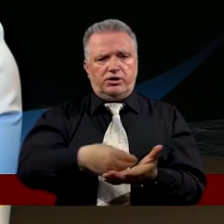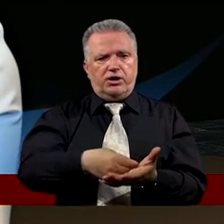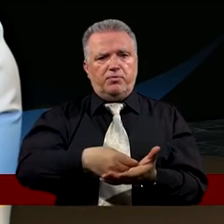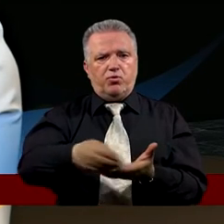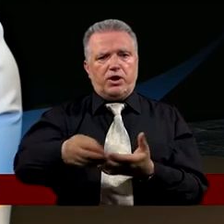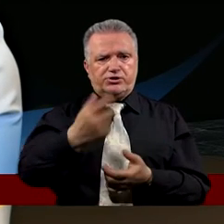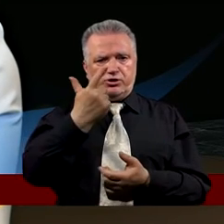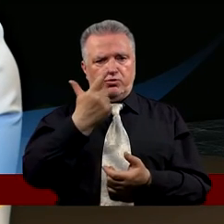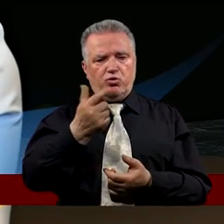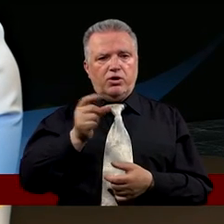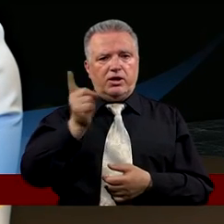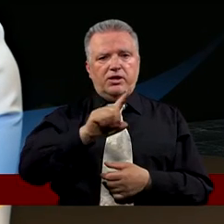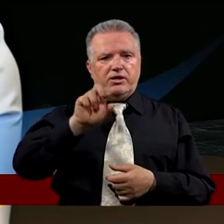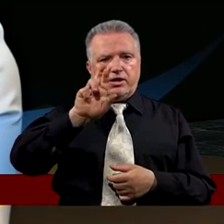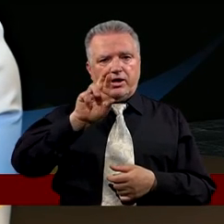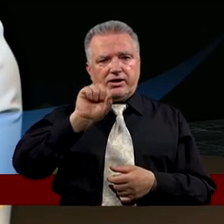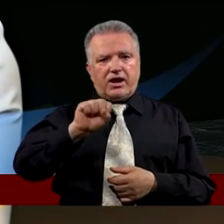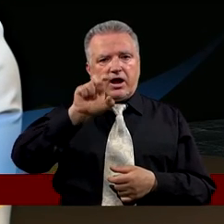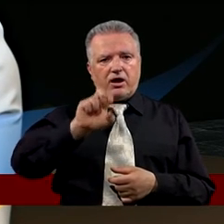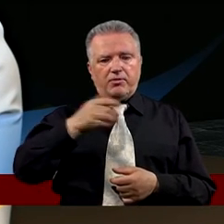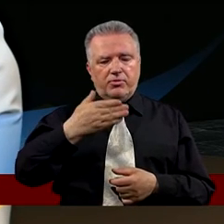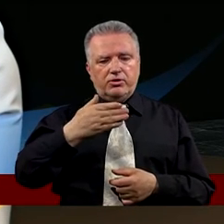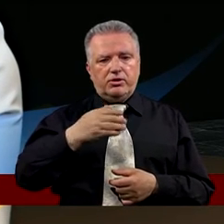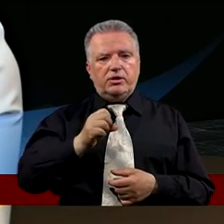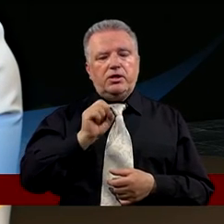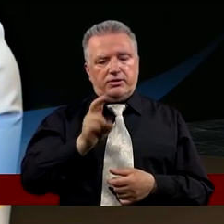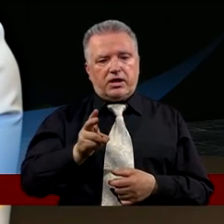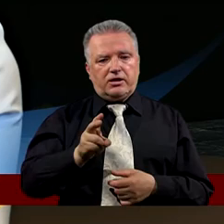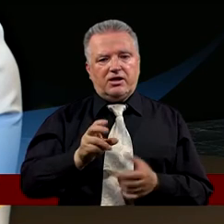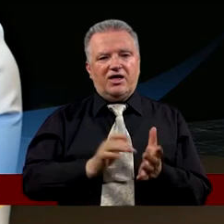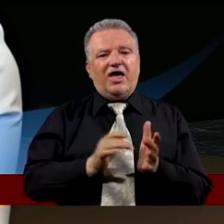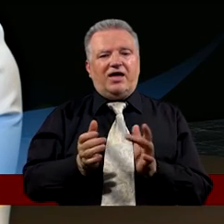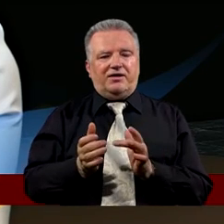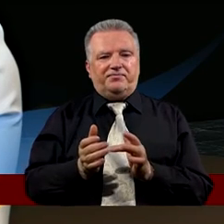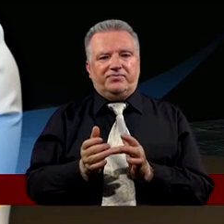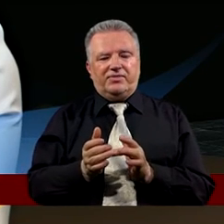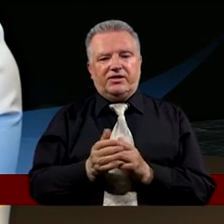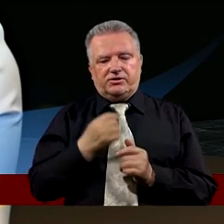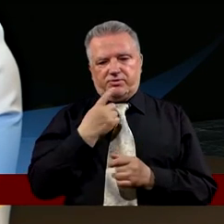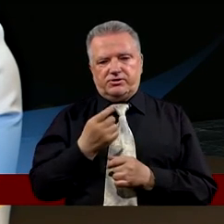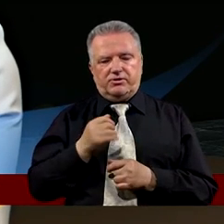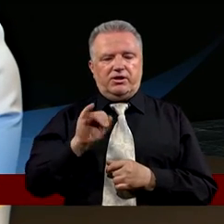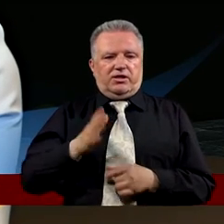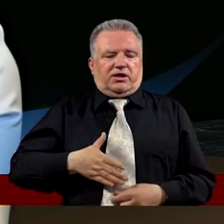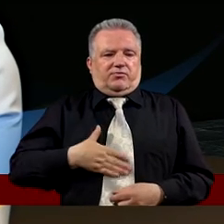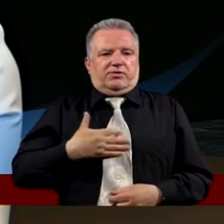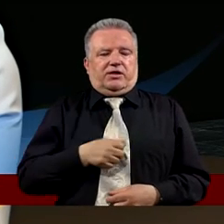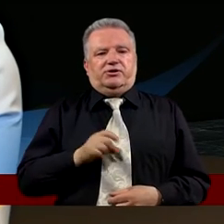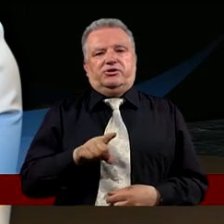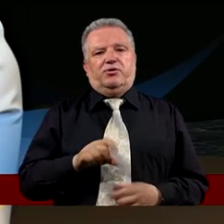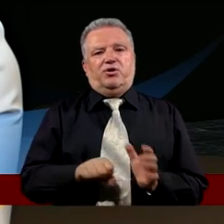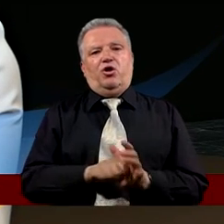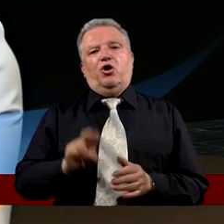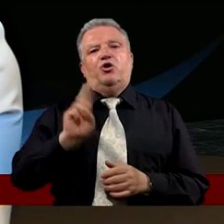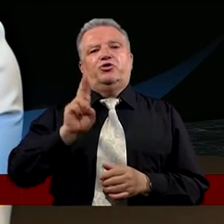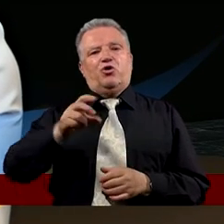Rzeczy Piotr Owszem A gdy wchodził do domu Uprzedził go Jezus mówiąc Jak ci się wydaje Szymonie